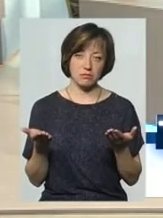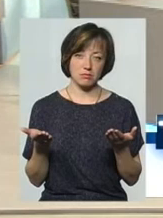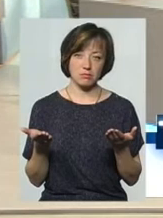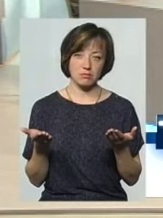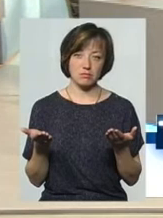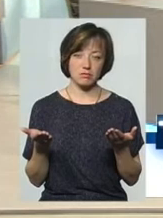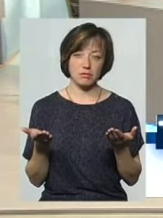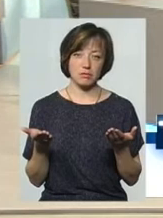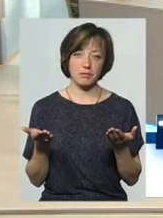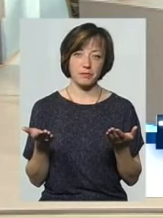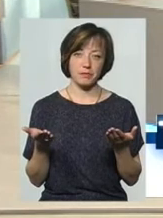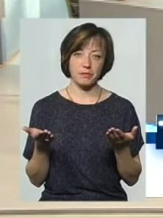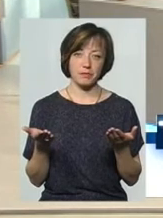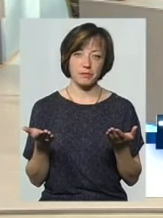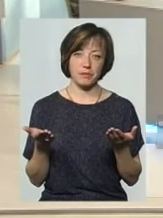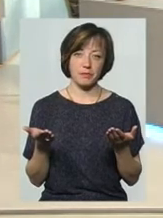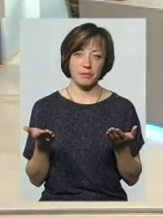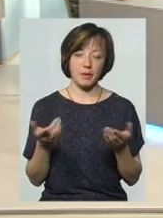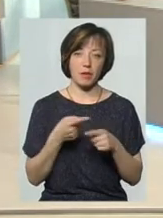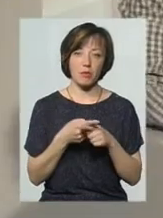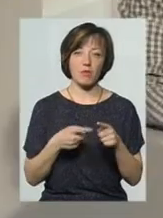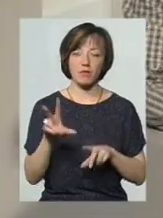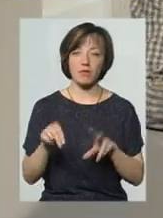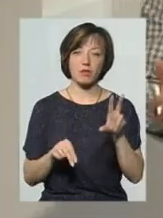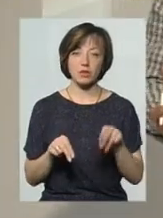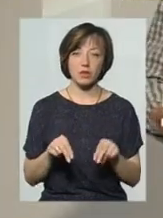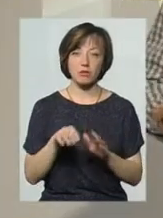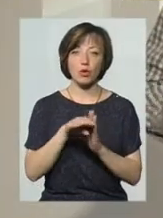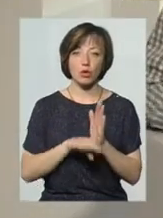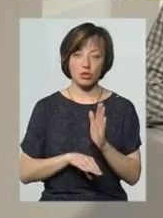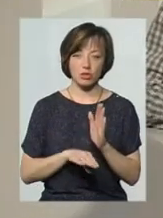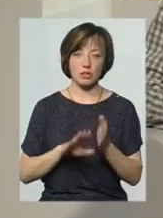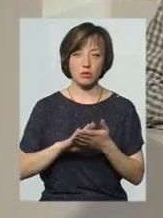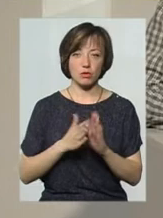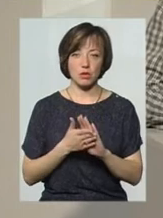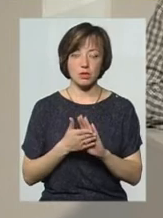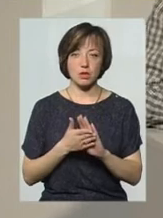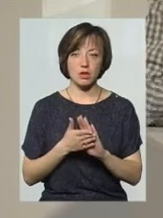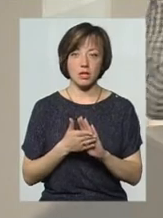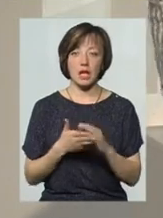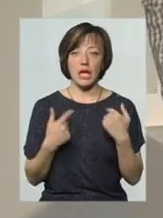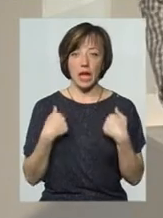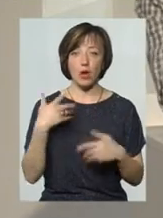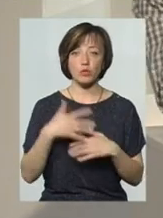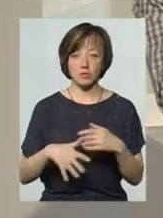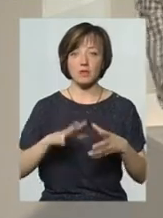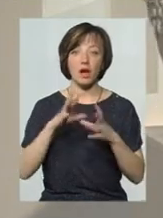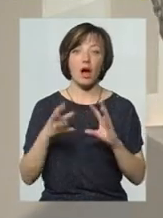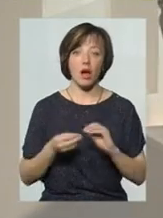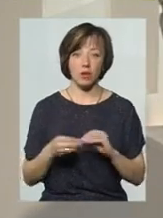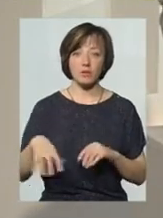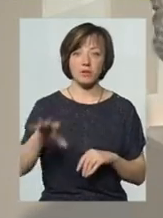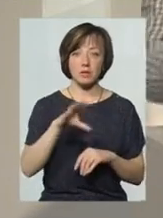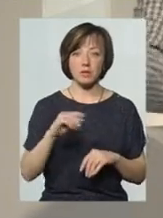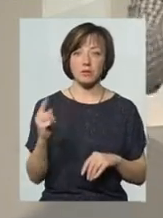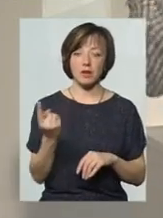Тому що половина вважає, що погіршилась на ситуацію в медицині. Я розумію, що це в загальному. Це всі